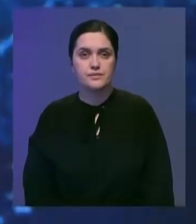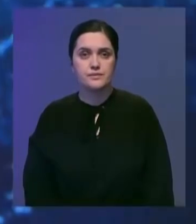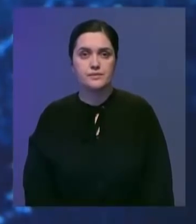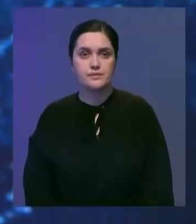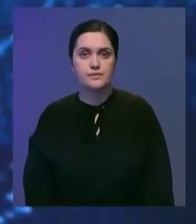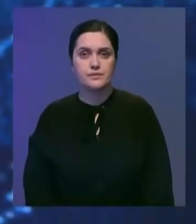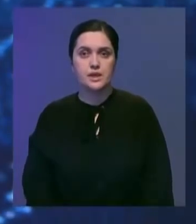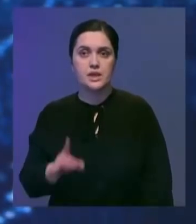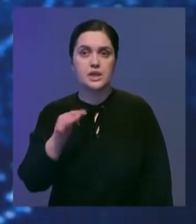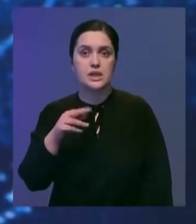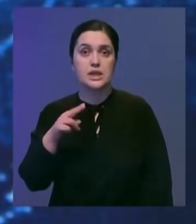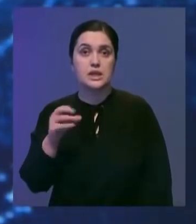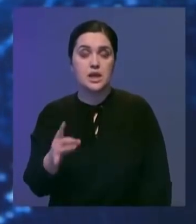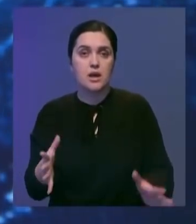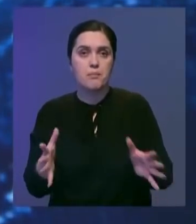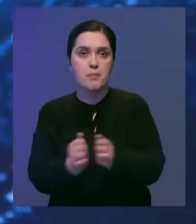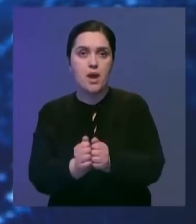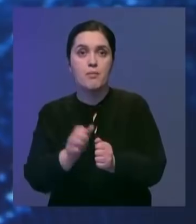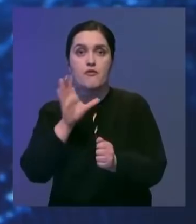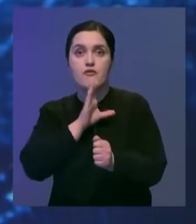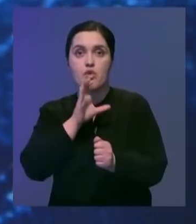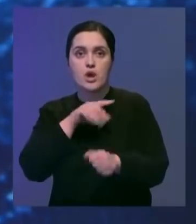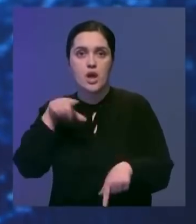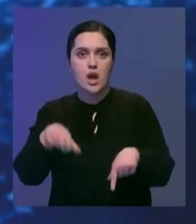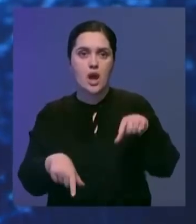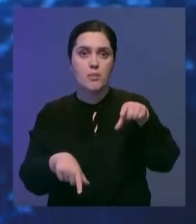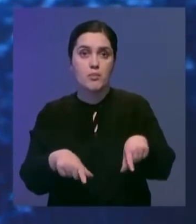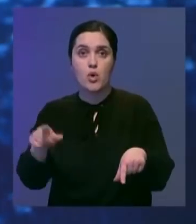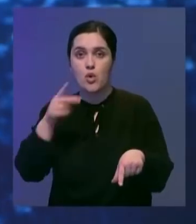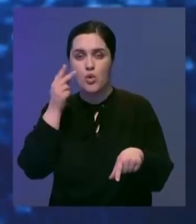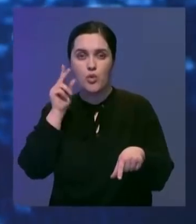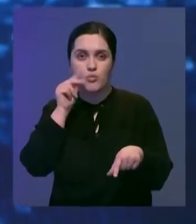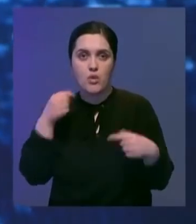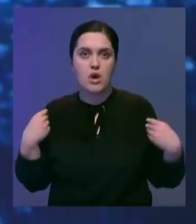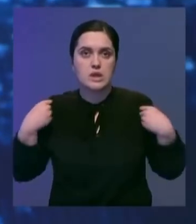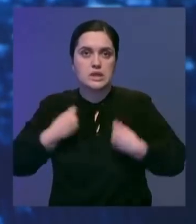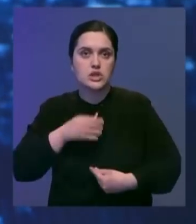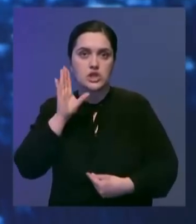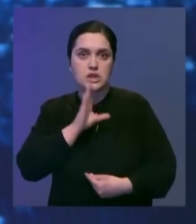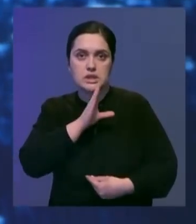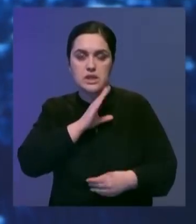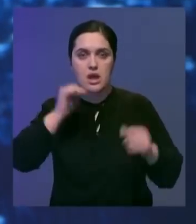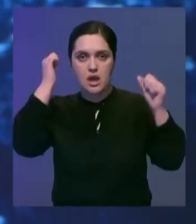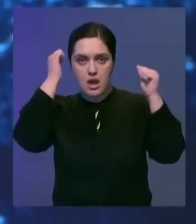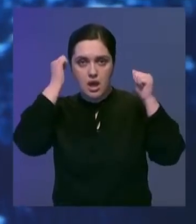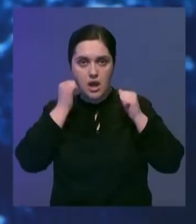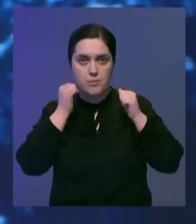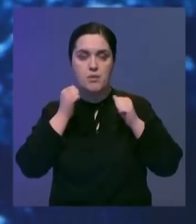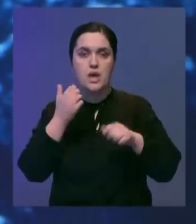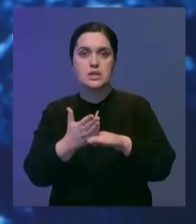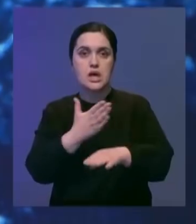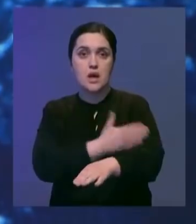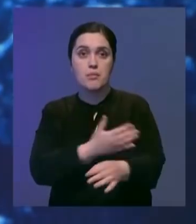А в Ридере поймали вора на каблуках. Мужчина облачился в женскую куртку, сапоги и парик и ограбил